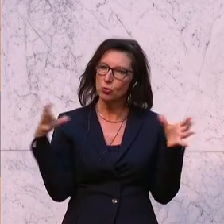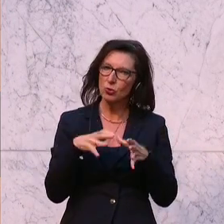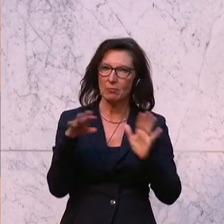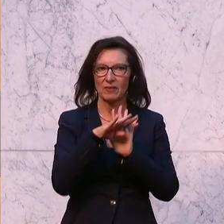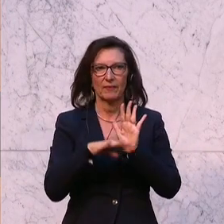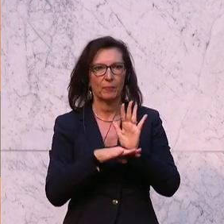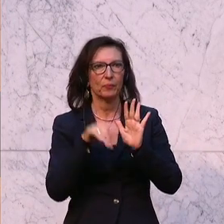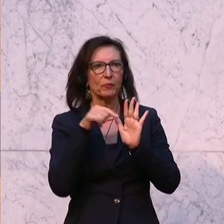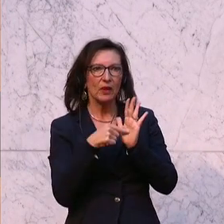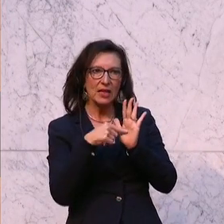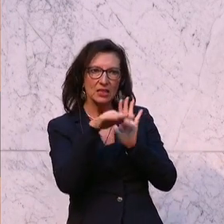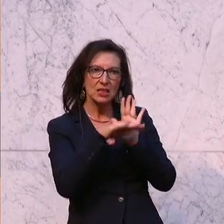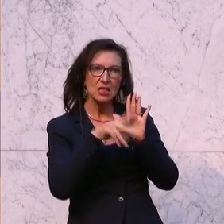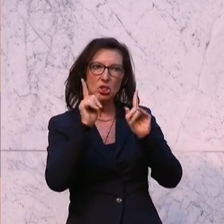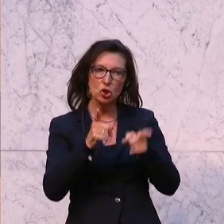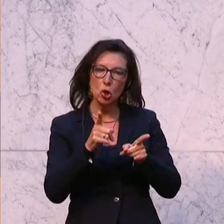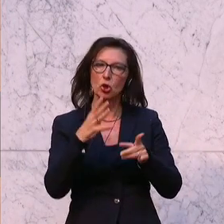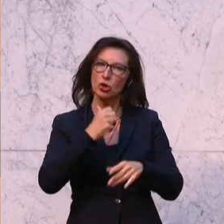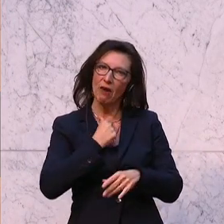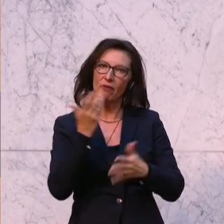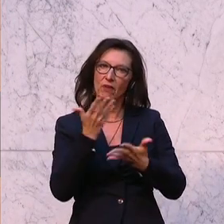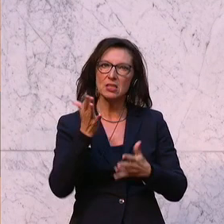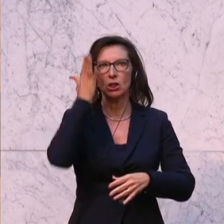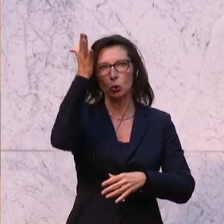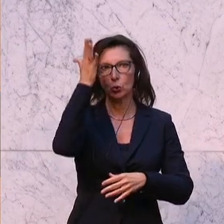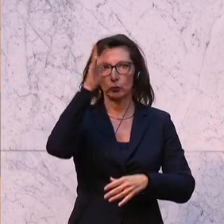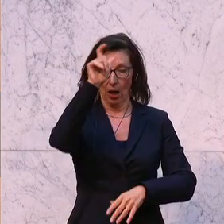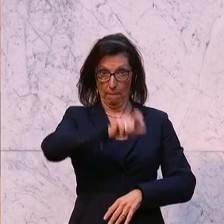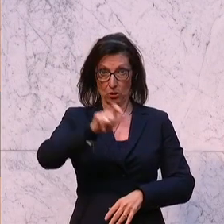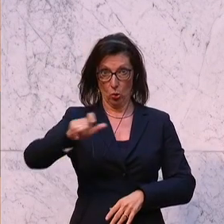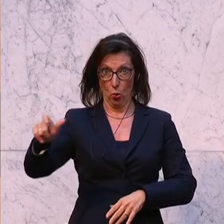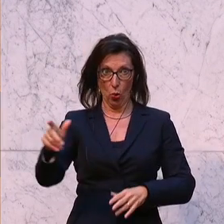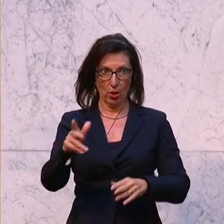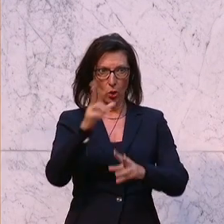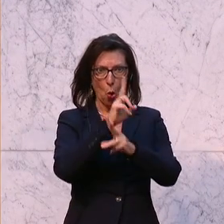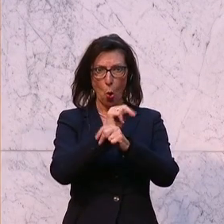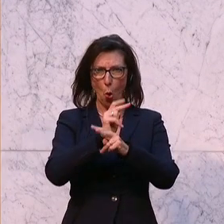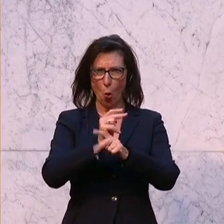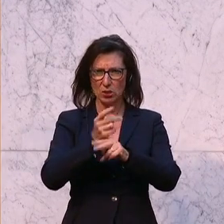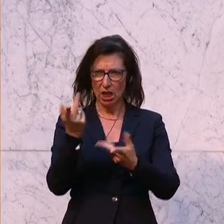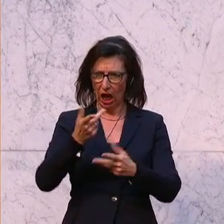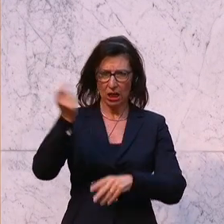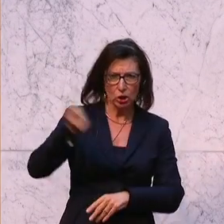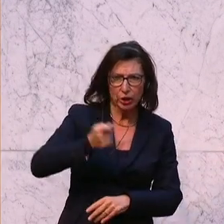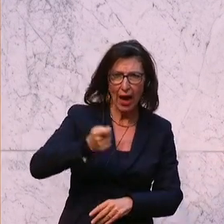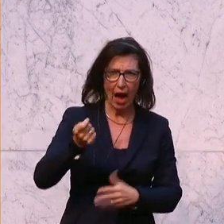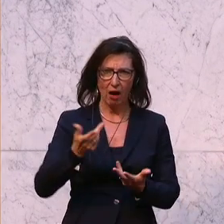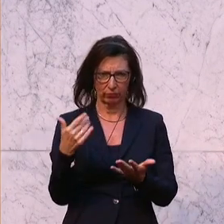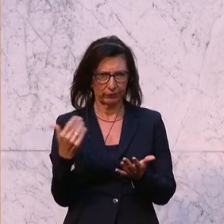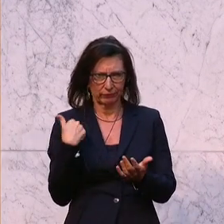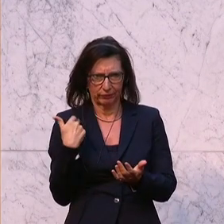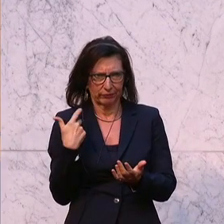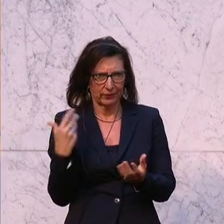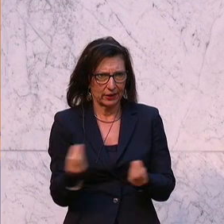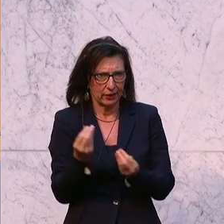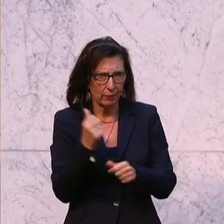Möglichkeit schaffen soll, dass man Menschen, die von einem österreichischen Gericht verurteilt werden, aufgrund bestimmter Straftaten, dass man